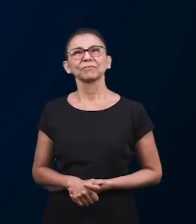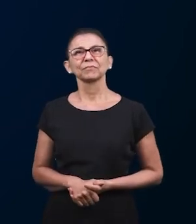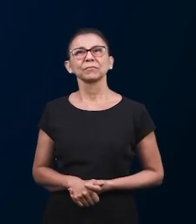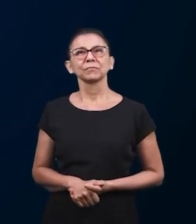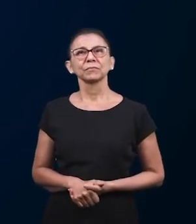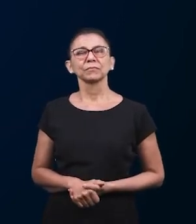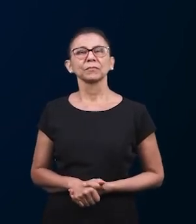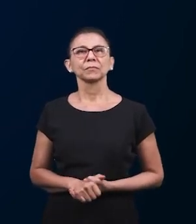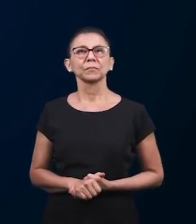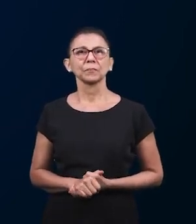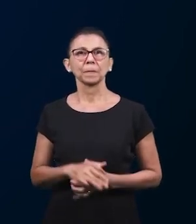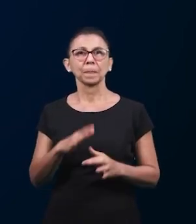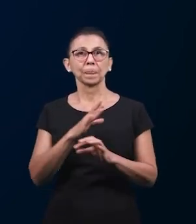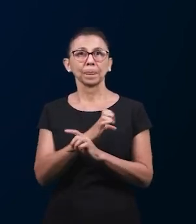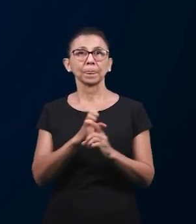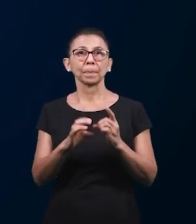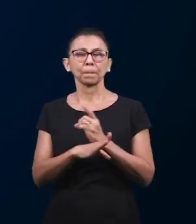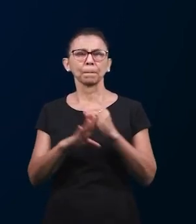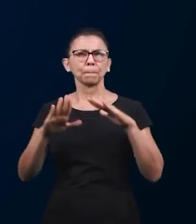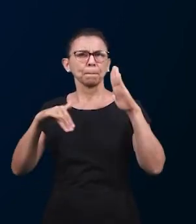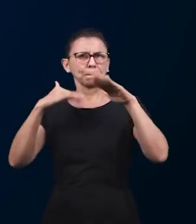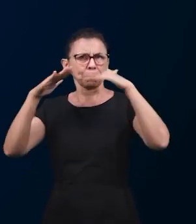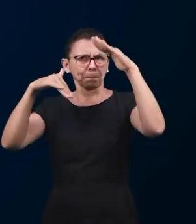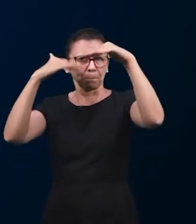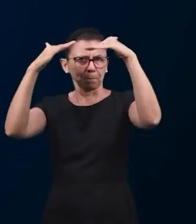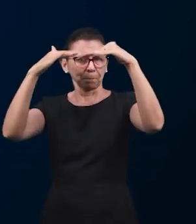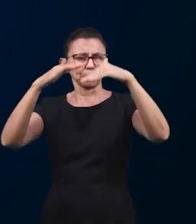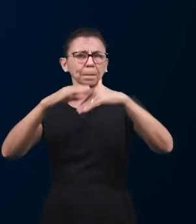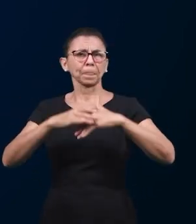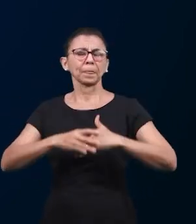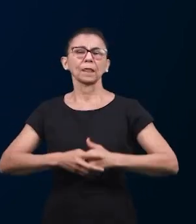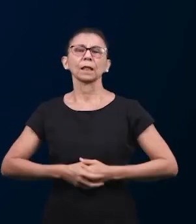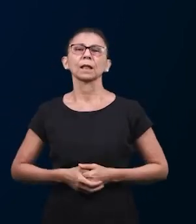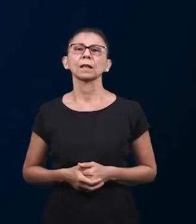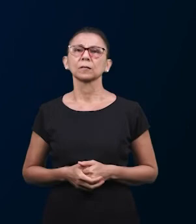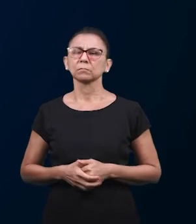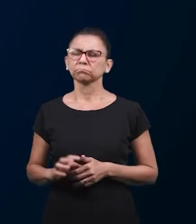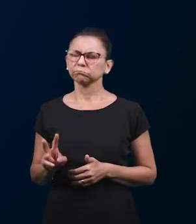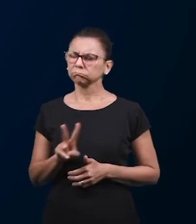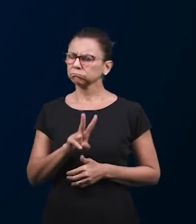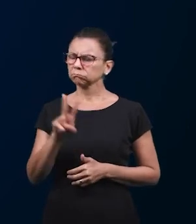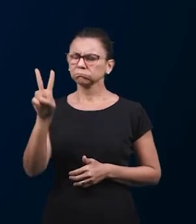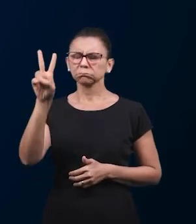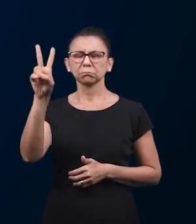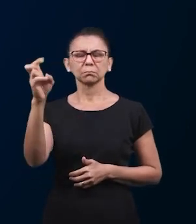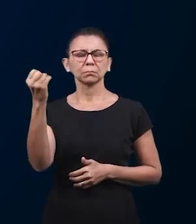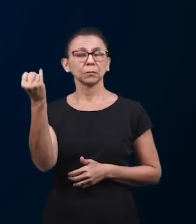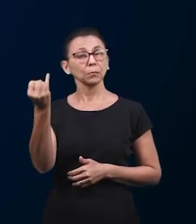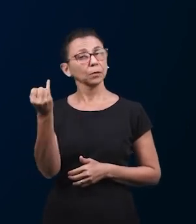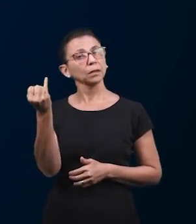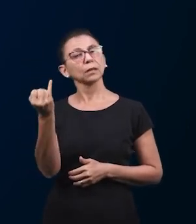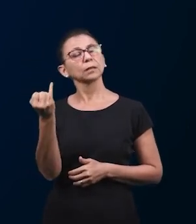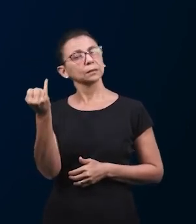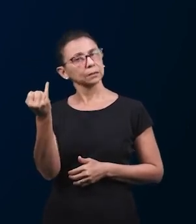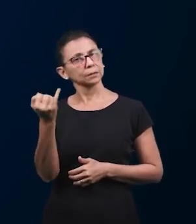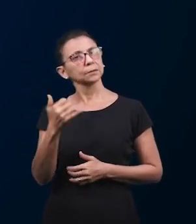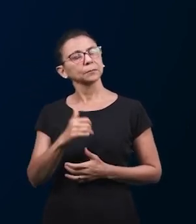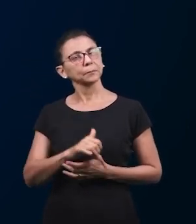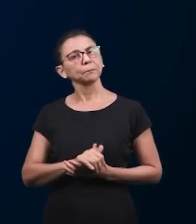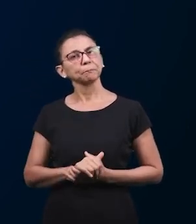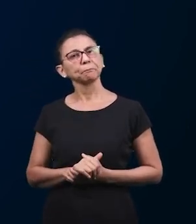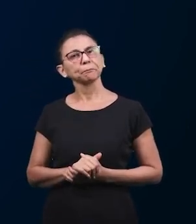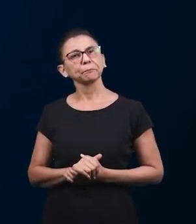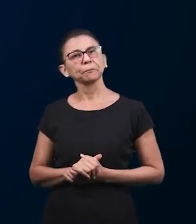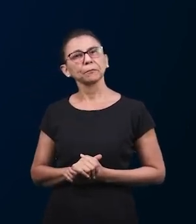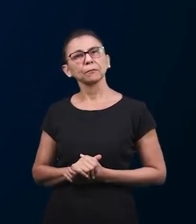Иисуса я хотел бы выразить что это динамика Воскресной библейской школы является для нас